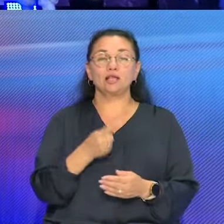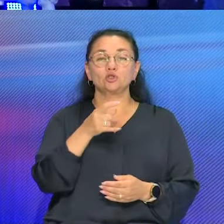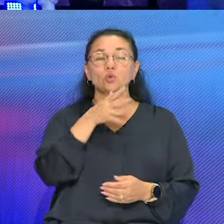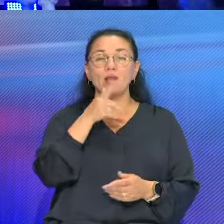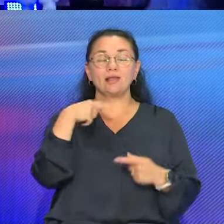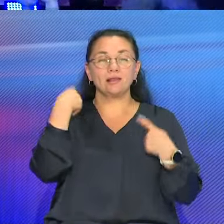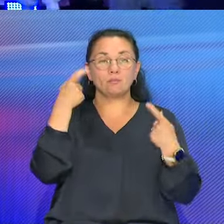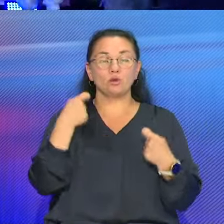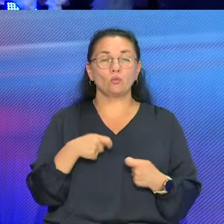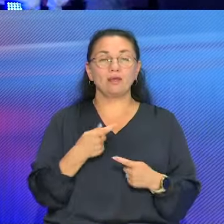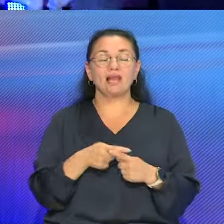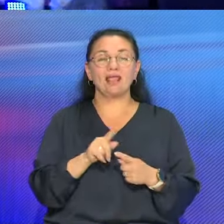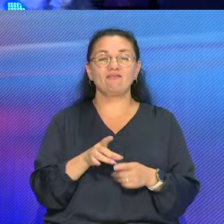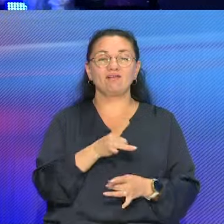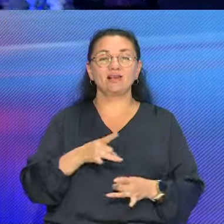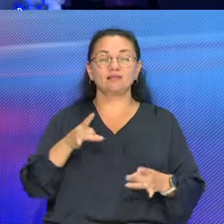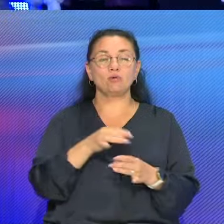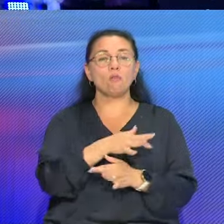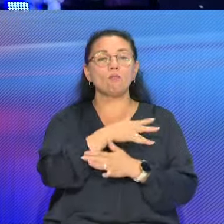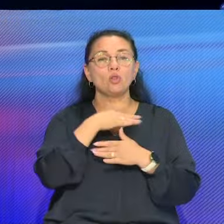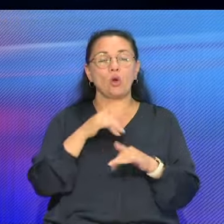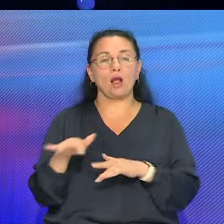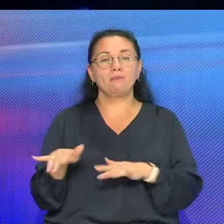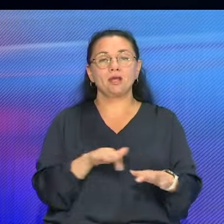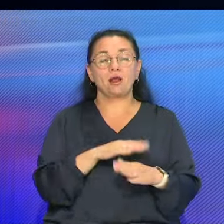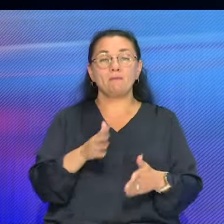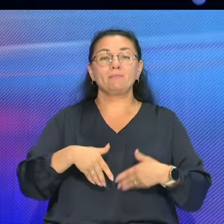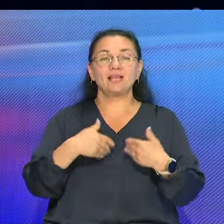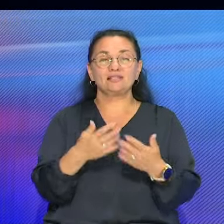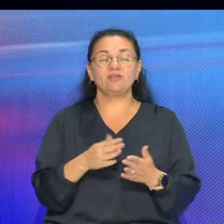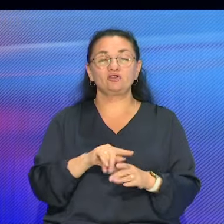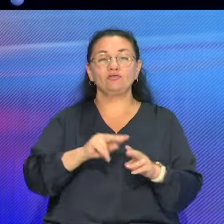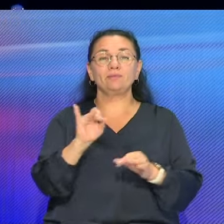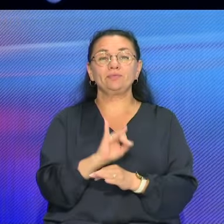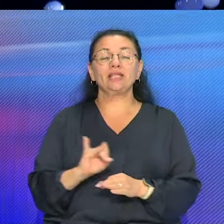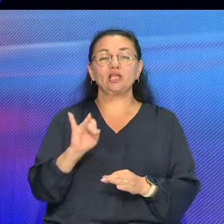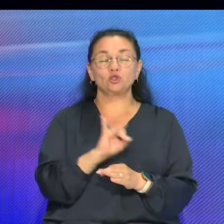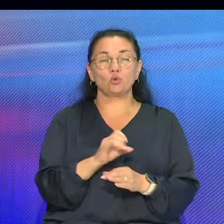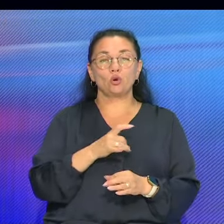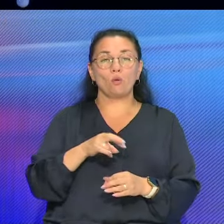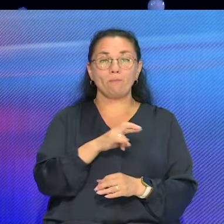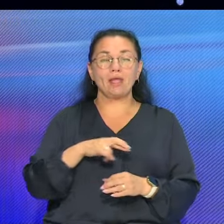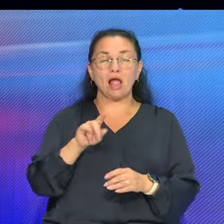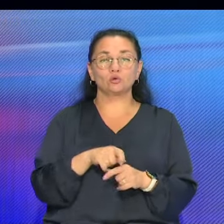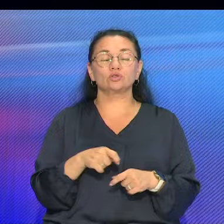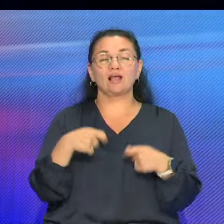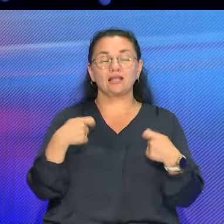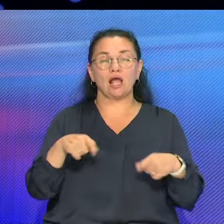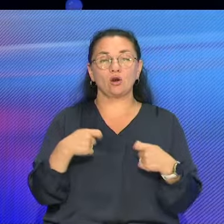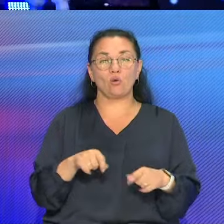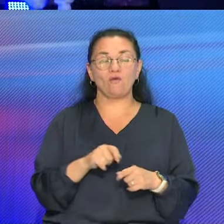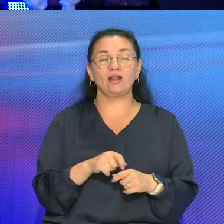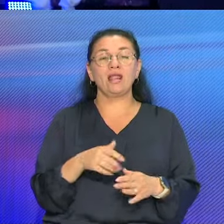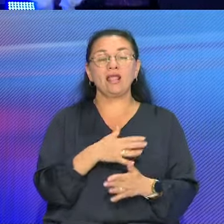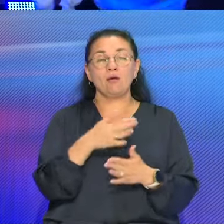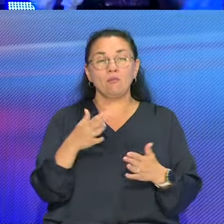юбилея у Республицы ладзится широк мероприемства у присвеченной истории утворения белорусского гандлю, демонстрации наибольшь значных